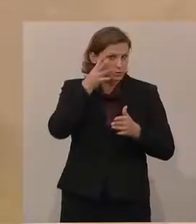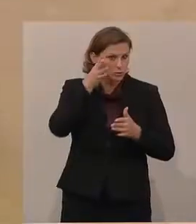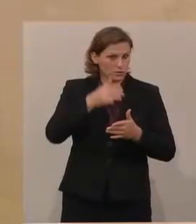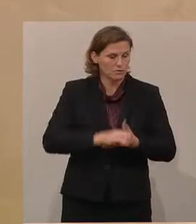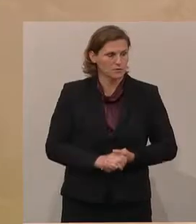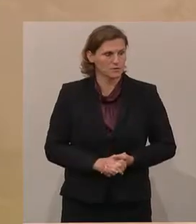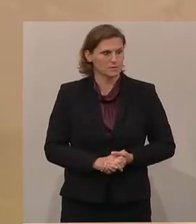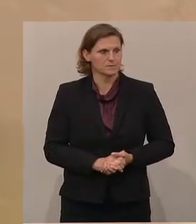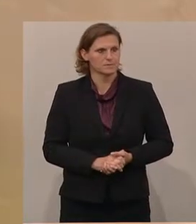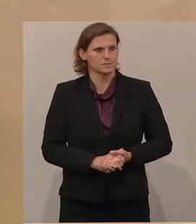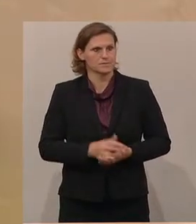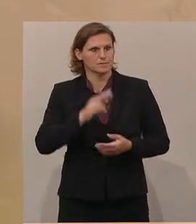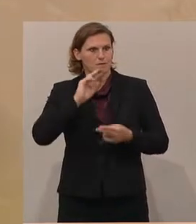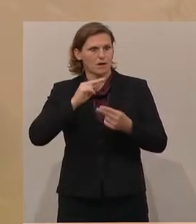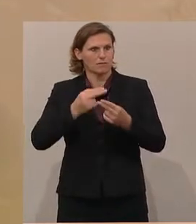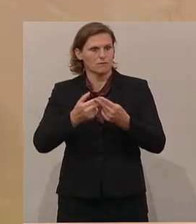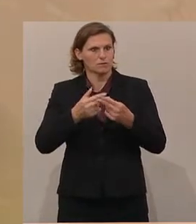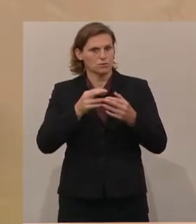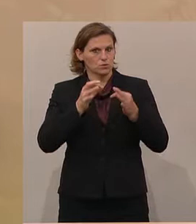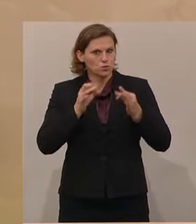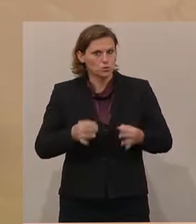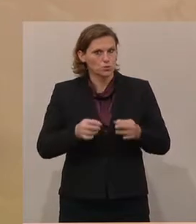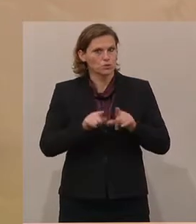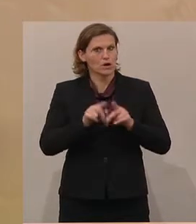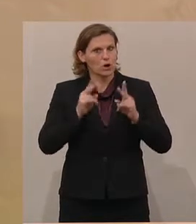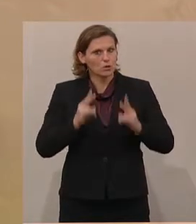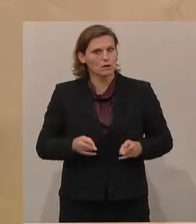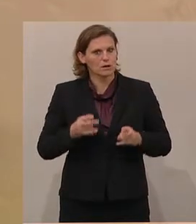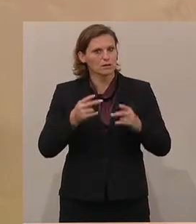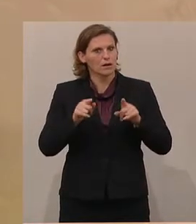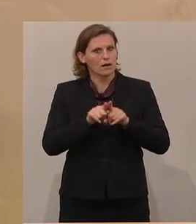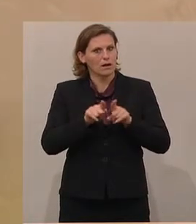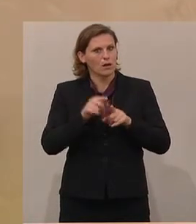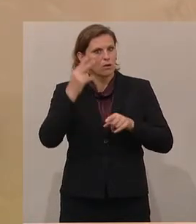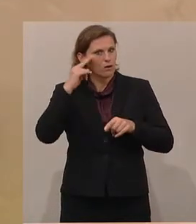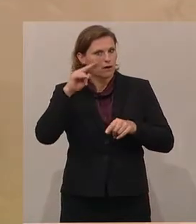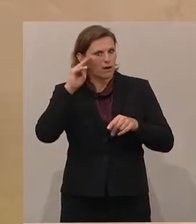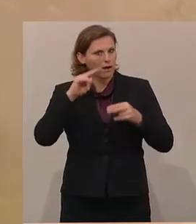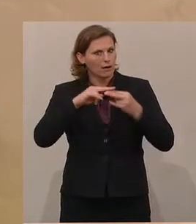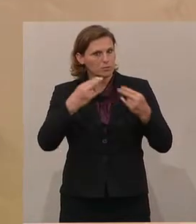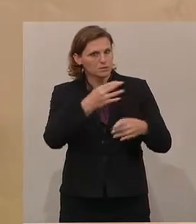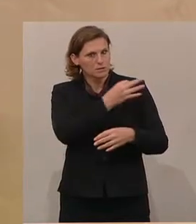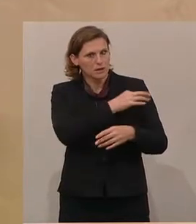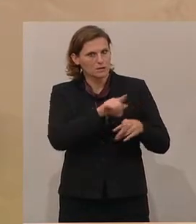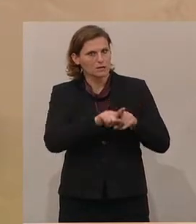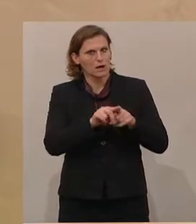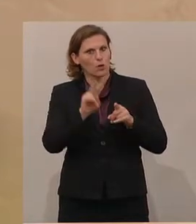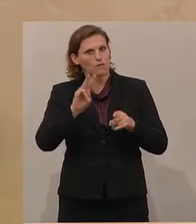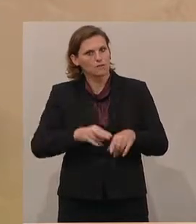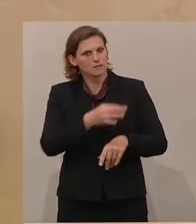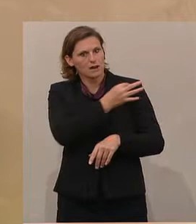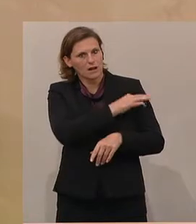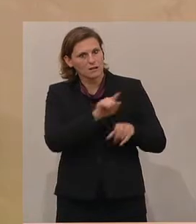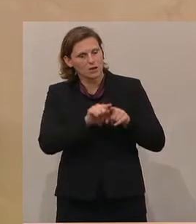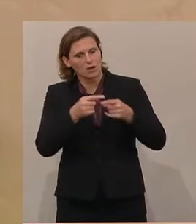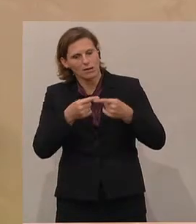es ist grundsätzlich gut und richtig, dass sowohl der Herr Bundeskanzler als auch der Herr Vizekanzler als auch andere Minister mit